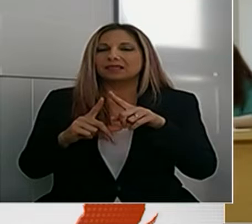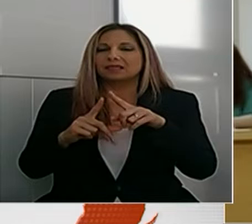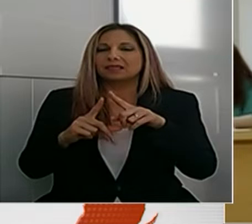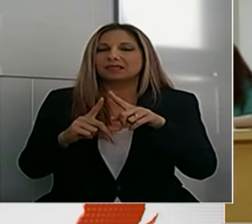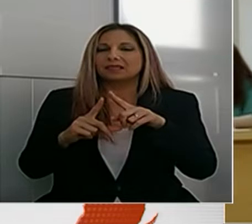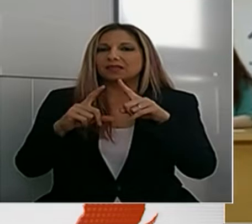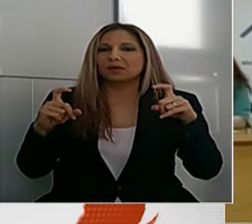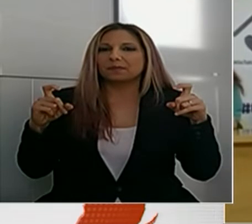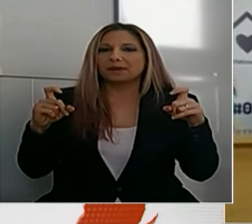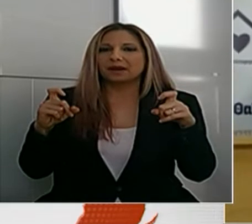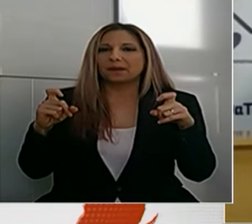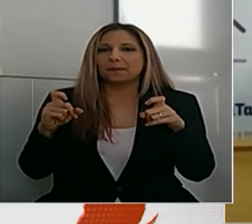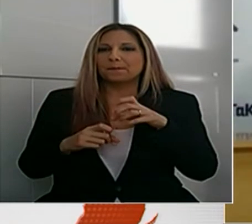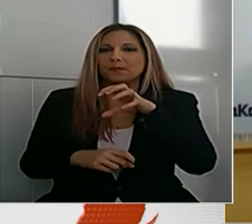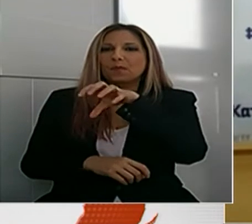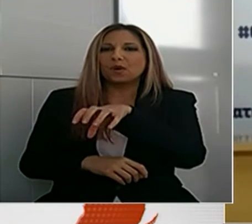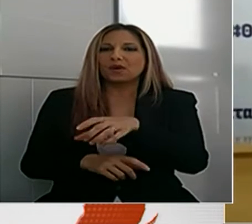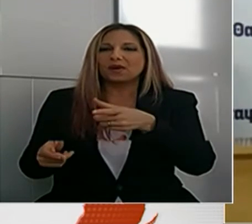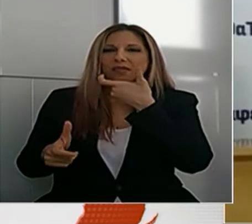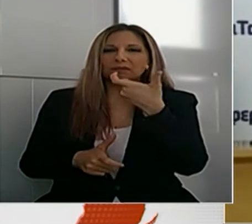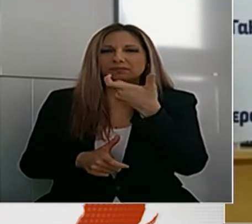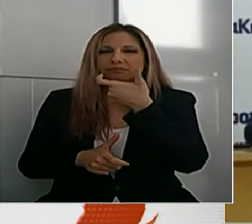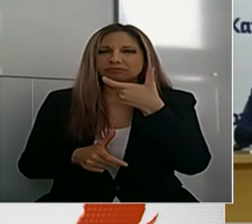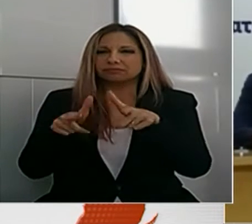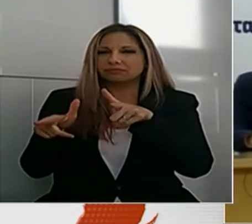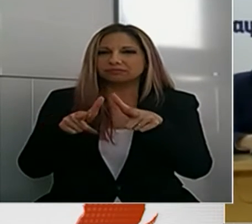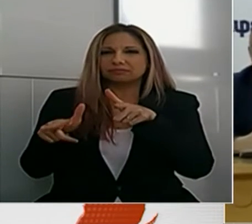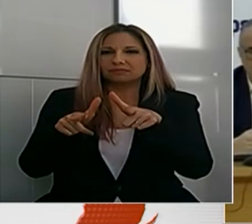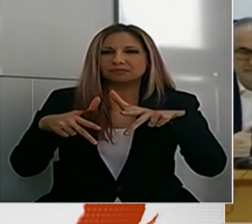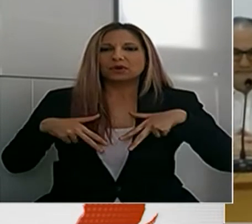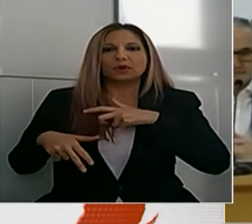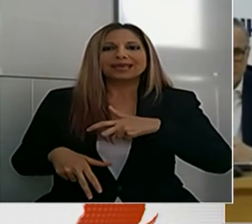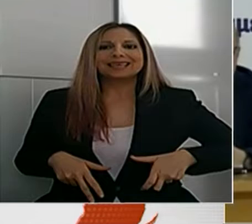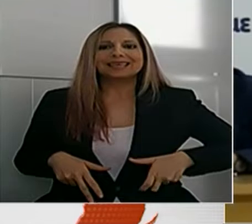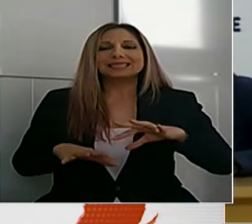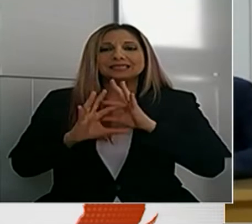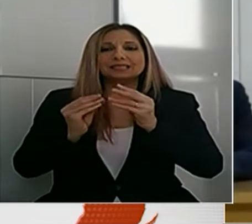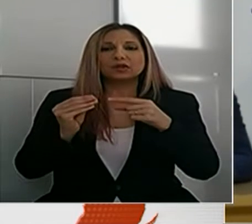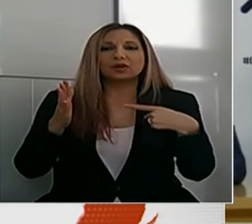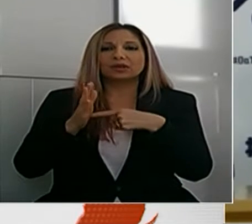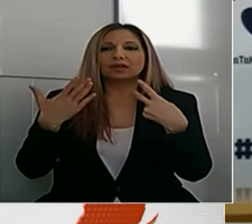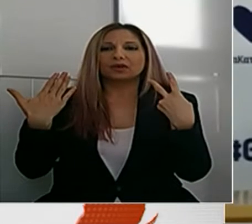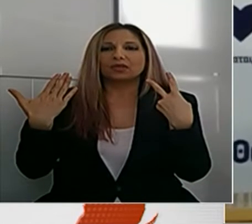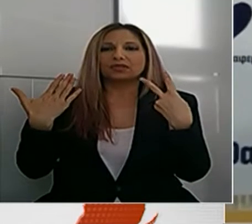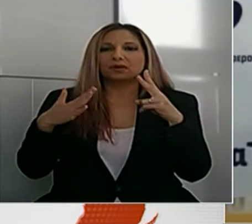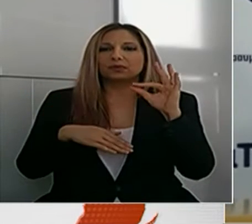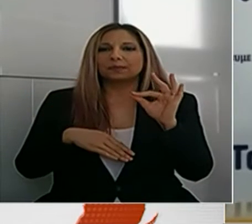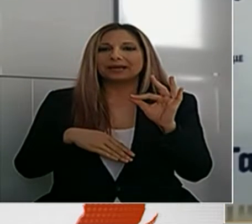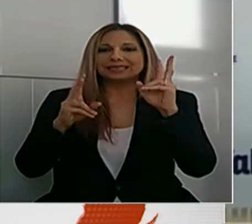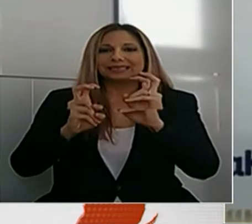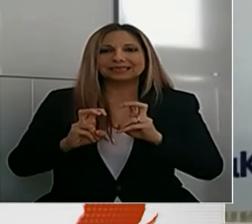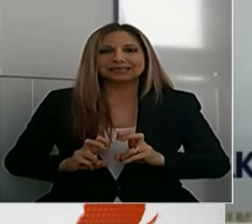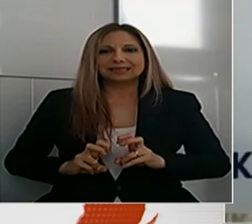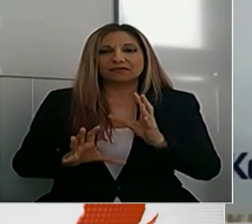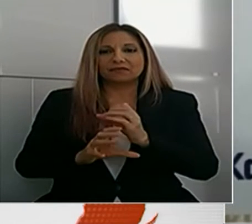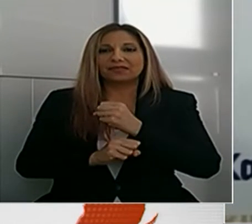Τη μονάδα επιδημιολογικής επιτήρησης του Υπουργείου Υγείας από σύνολο 1.250 εργαστηριακών διαγνώσεων εντοπίστηκαν τέσσερα